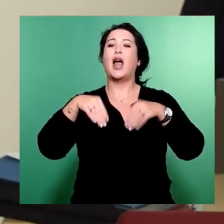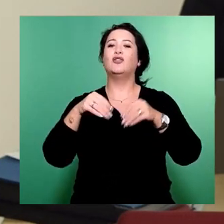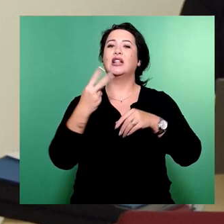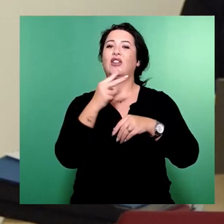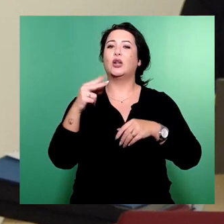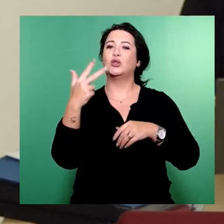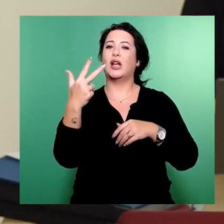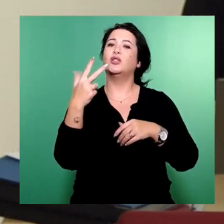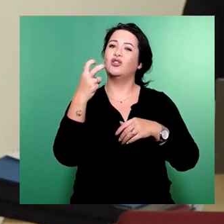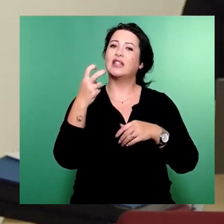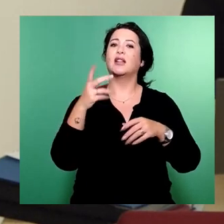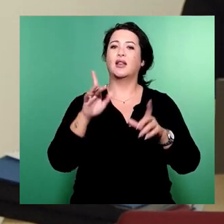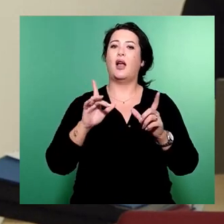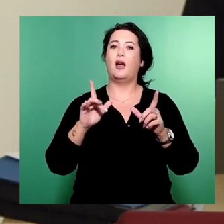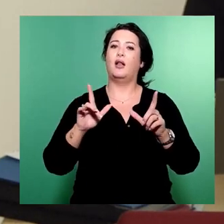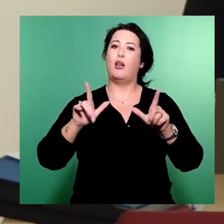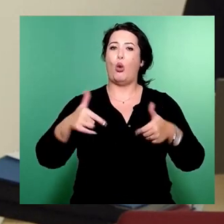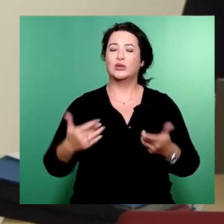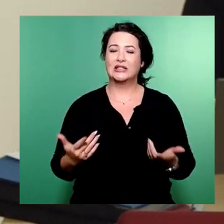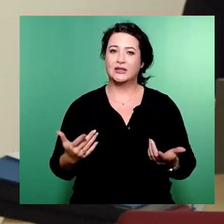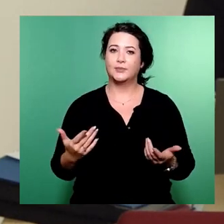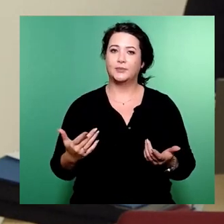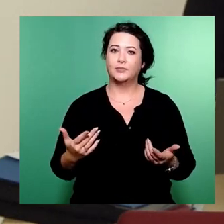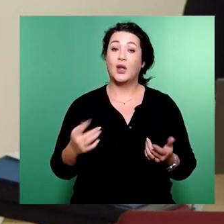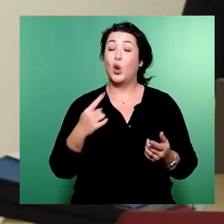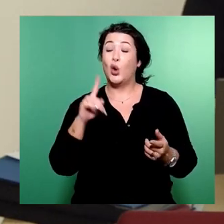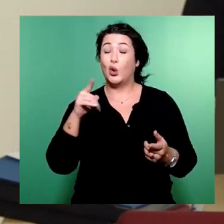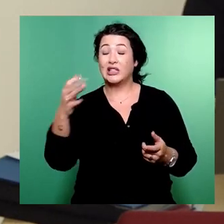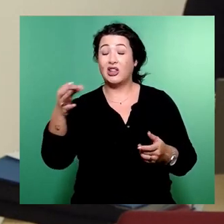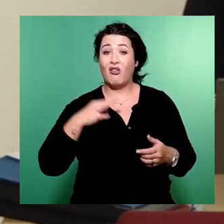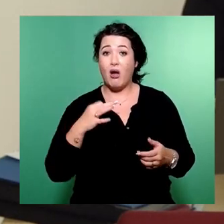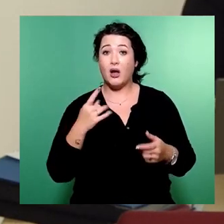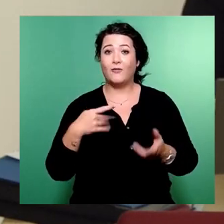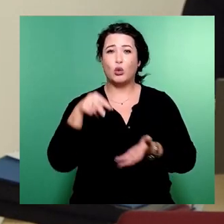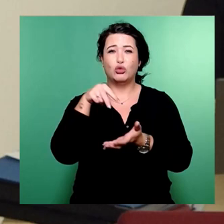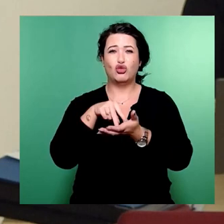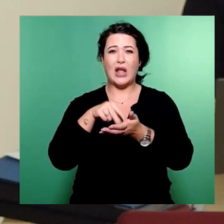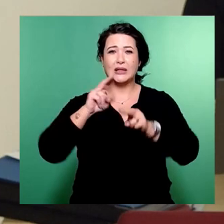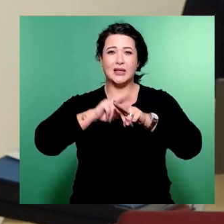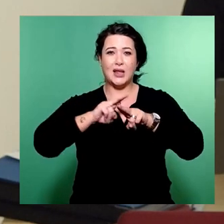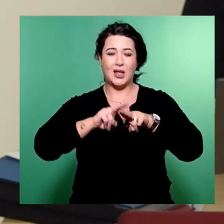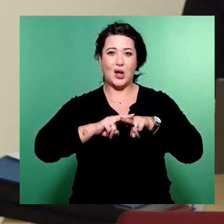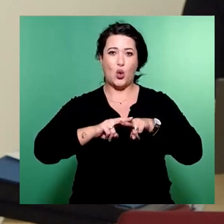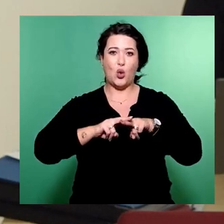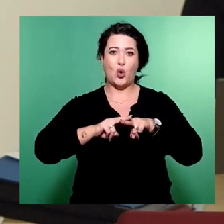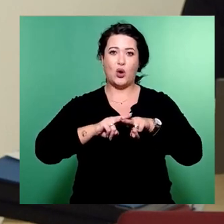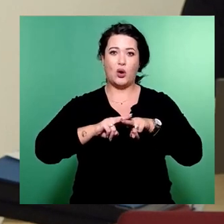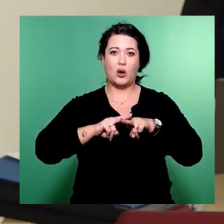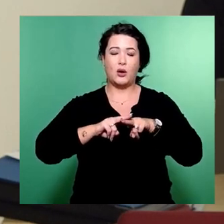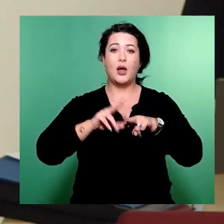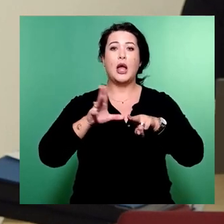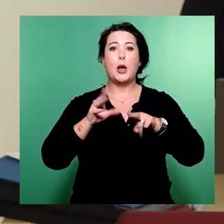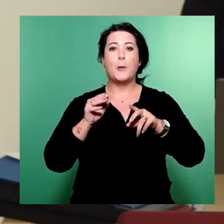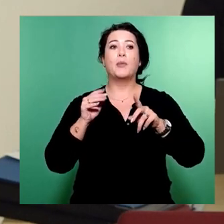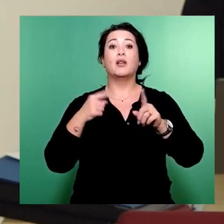Sie haben weiter gefragt, ob man in der Bestandssanierung die Ziele, die die Planung hat, erreichen kann.